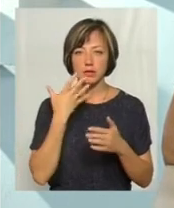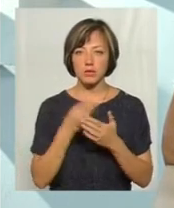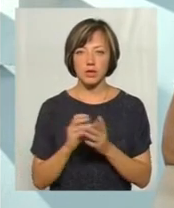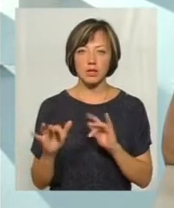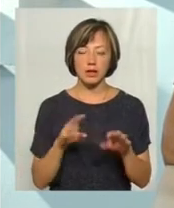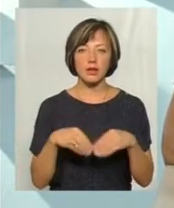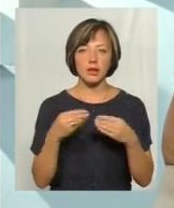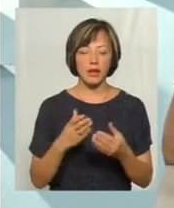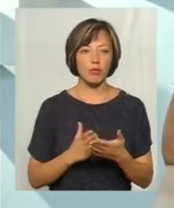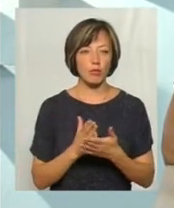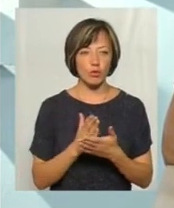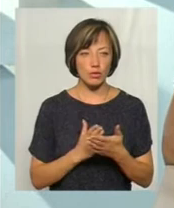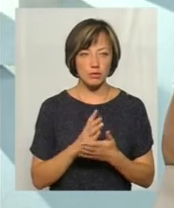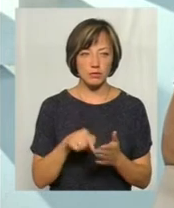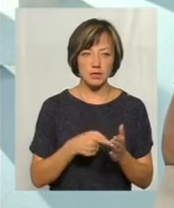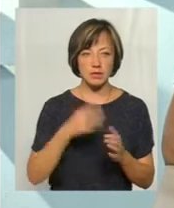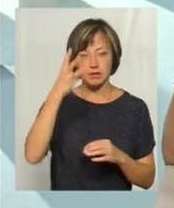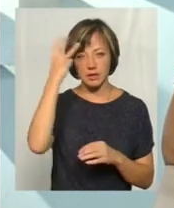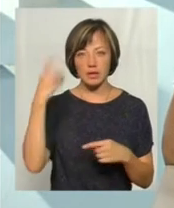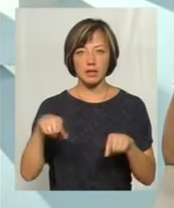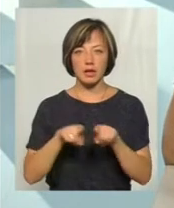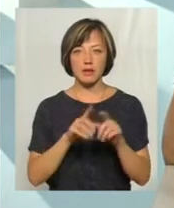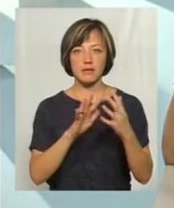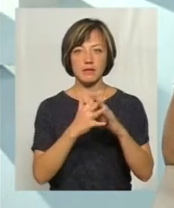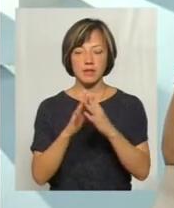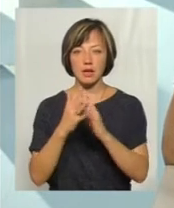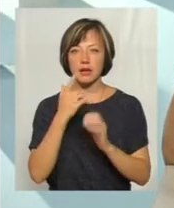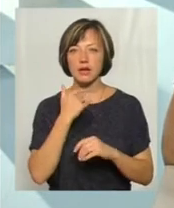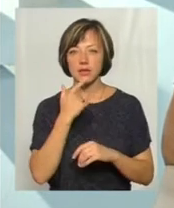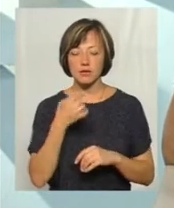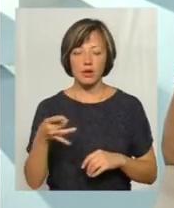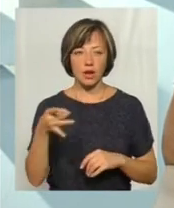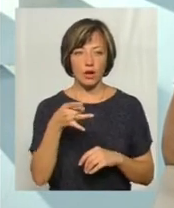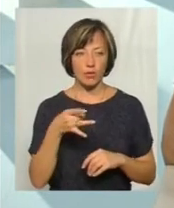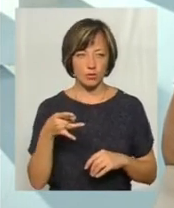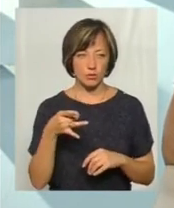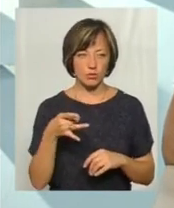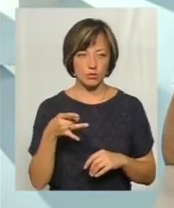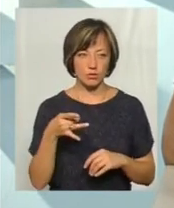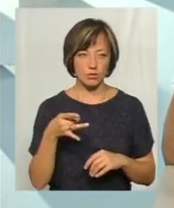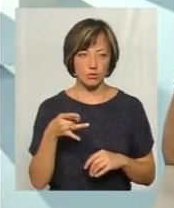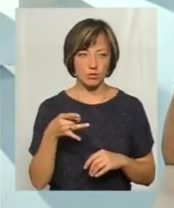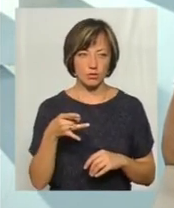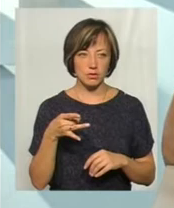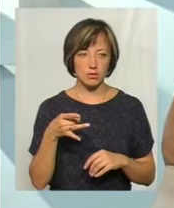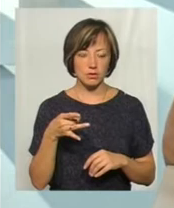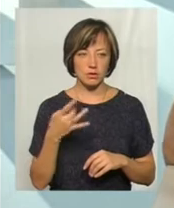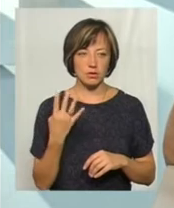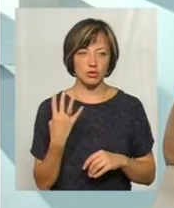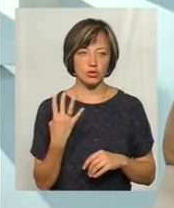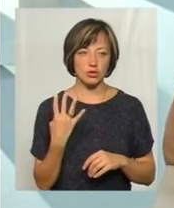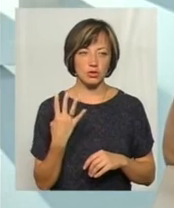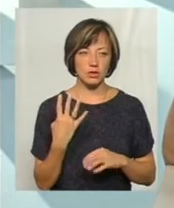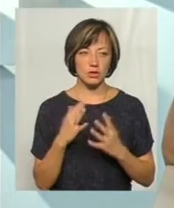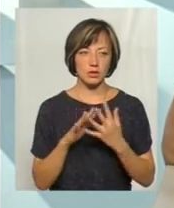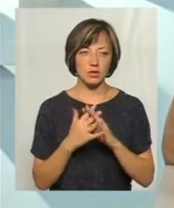надає послугу як в місті Хмельницькому, так і в селах Красилівського району. Це чотири сільських